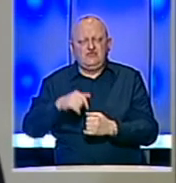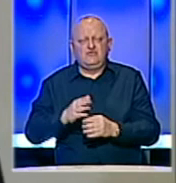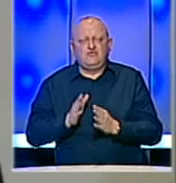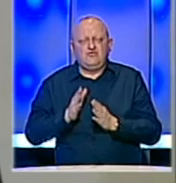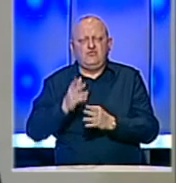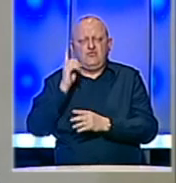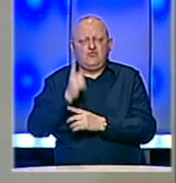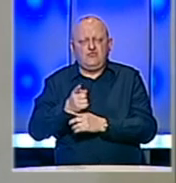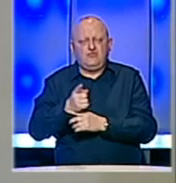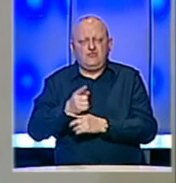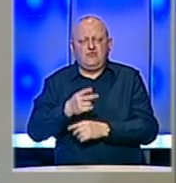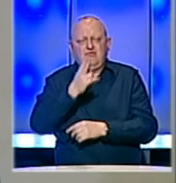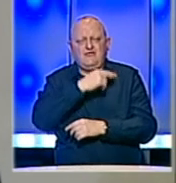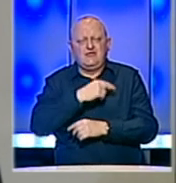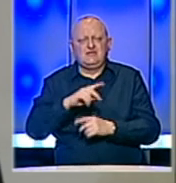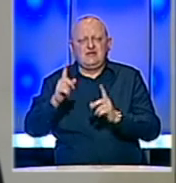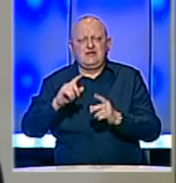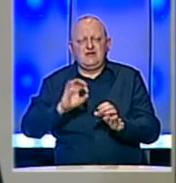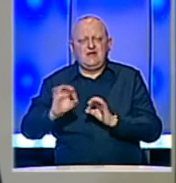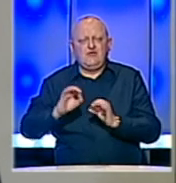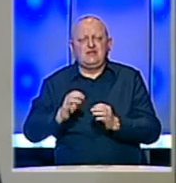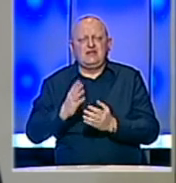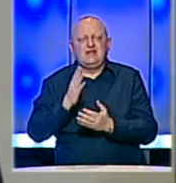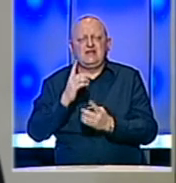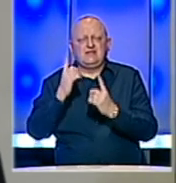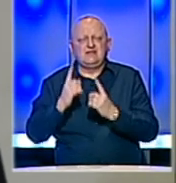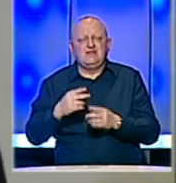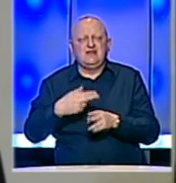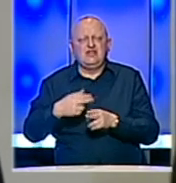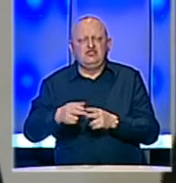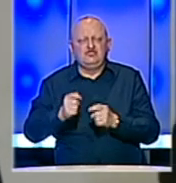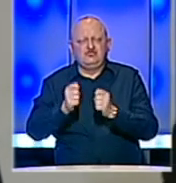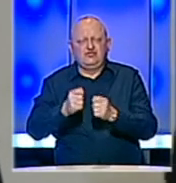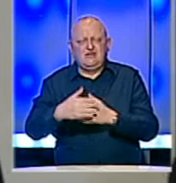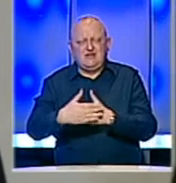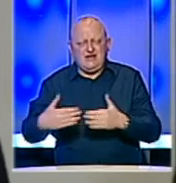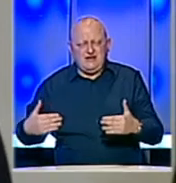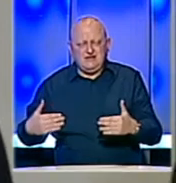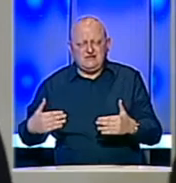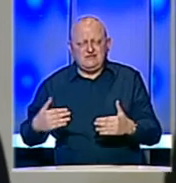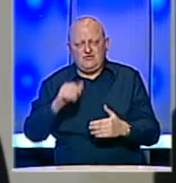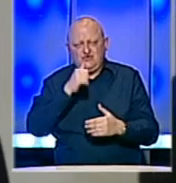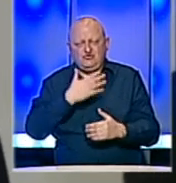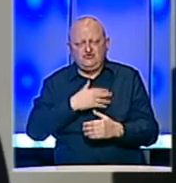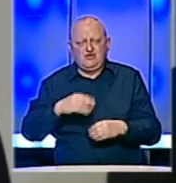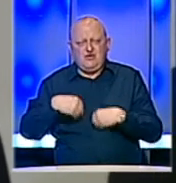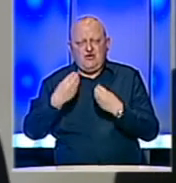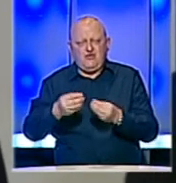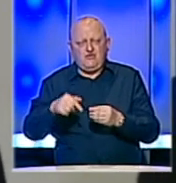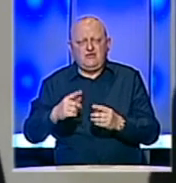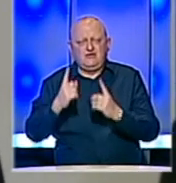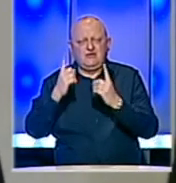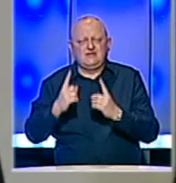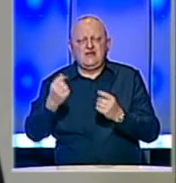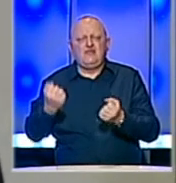uputili naredbu nobilu službenih glasnih po pitanju regulisanja statusa izdavanja rešenja na granicama. Ono što želim da pojasnim ovdje je status